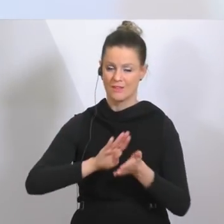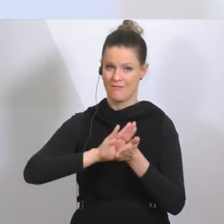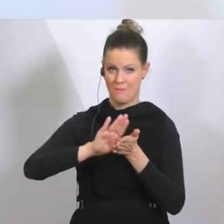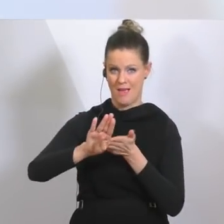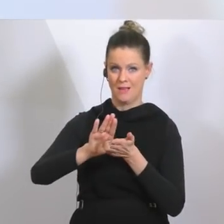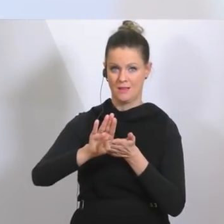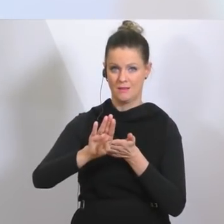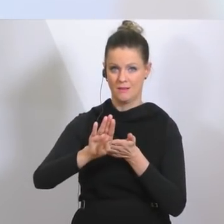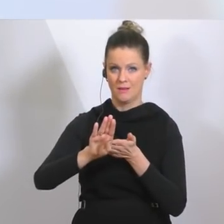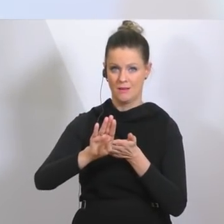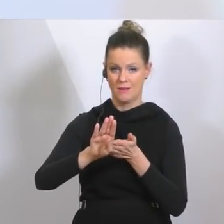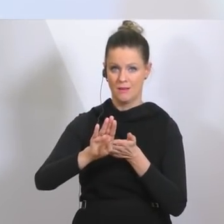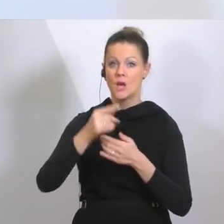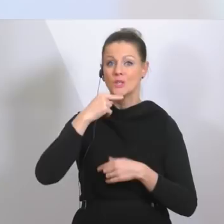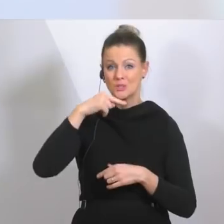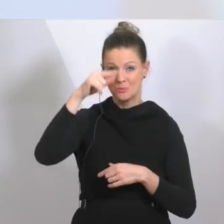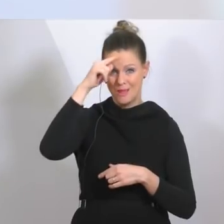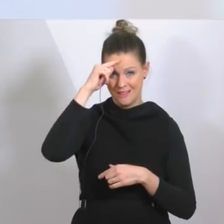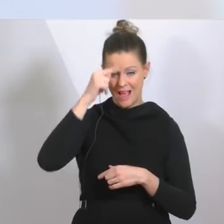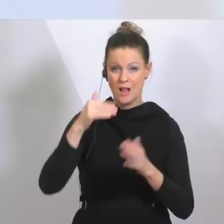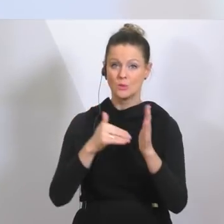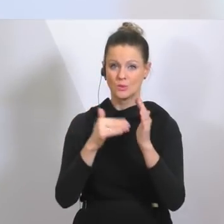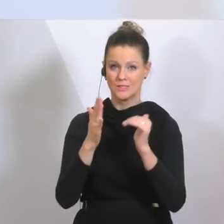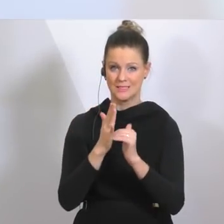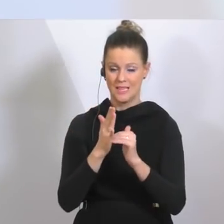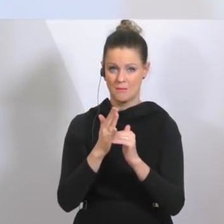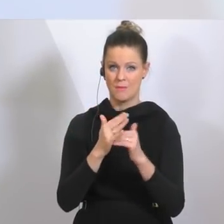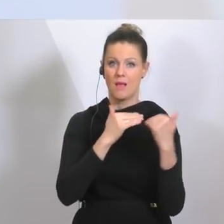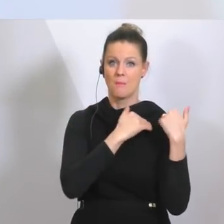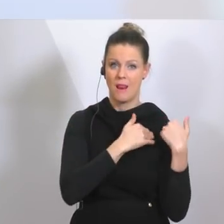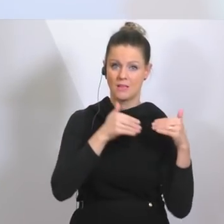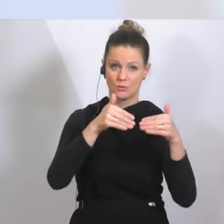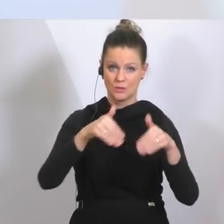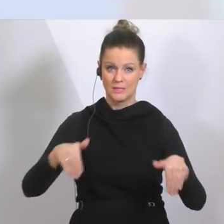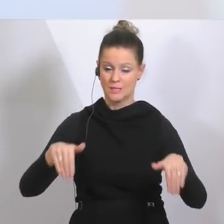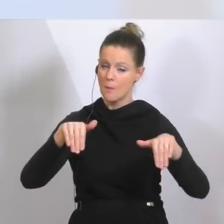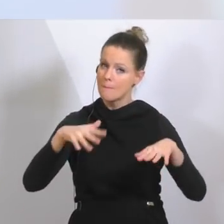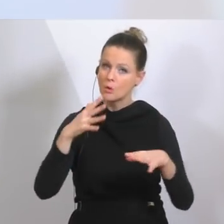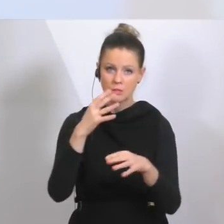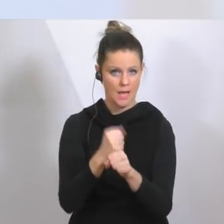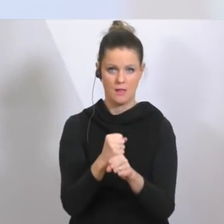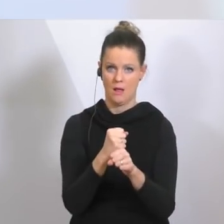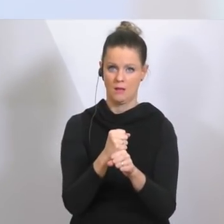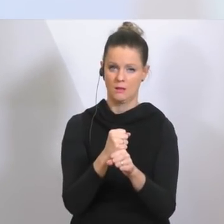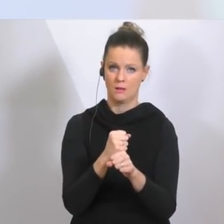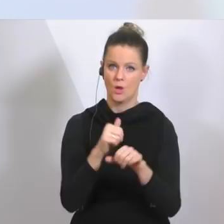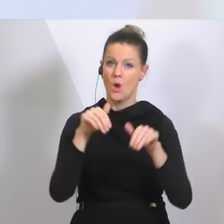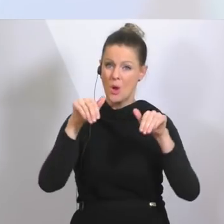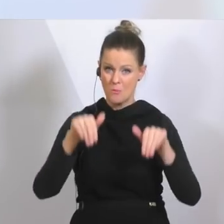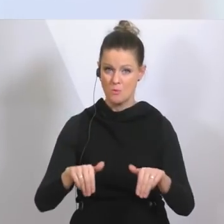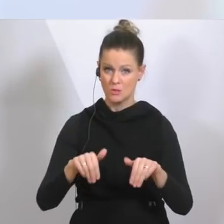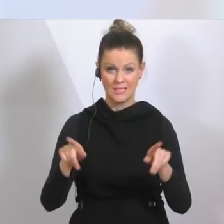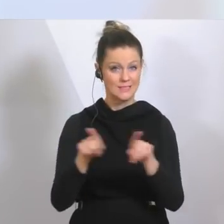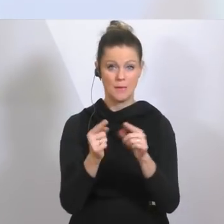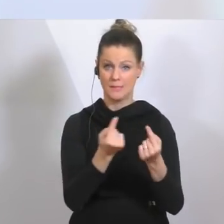Belastungsgrenzen unseres Spitalsystem einfach einhalten wollen und einhalten müssen, um italienische